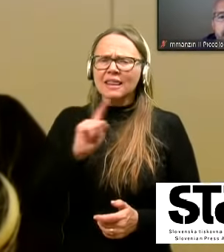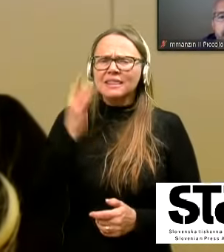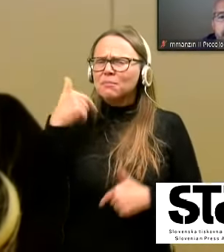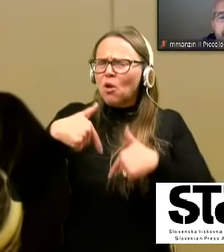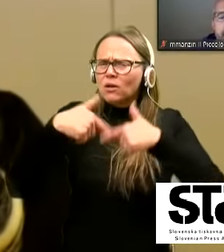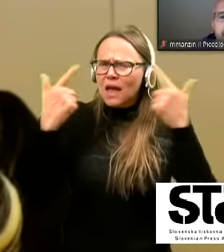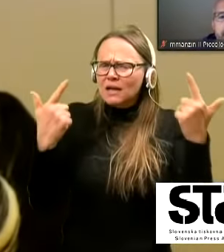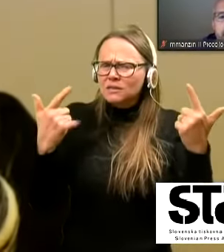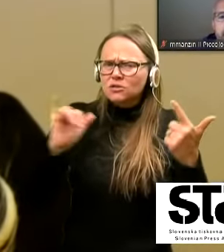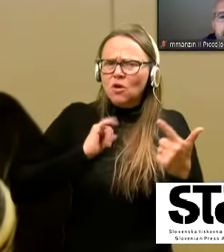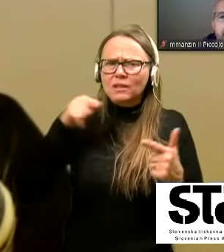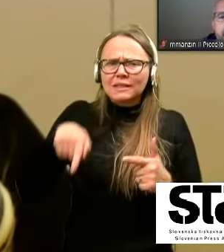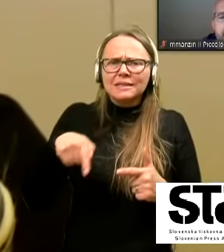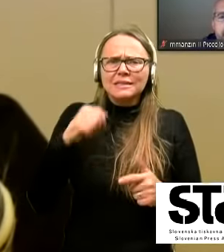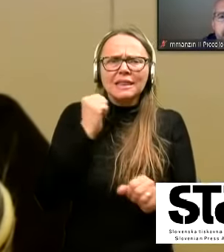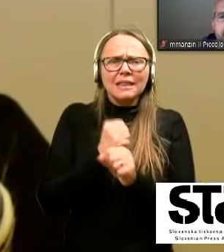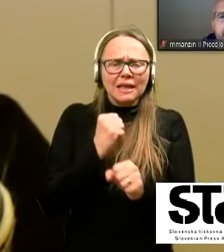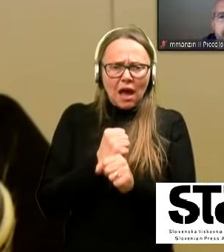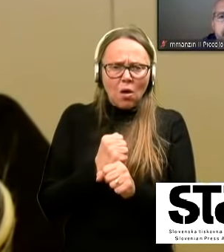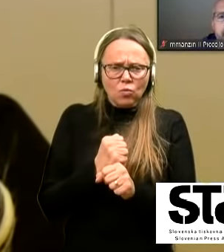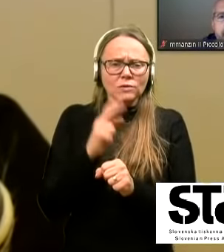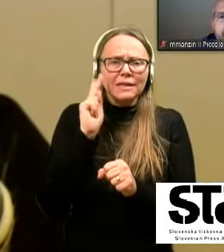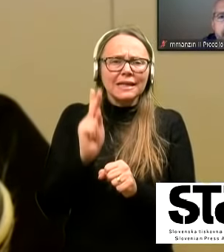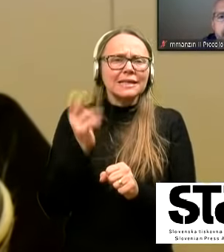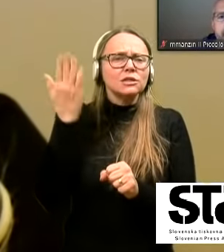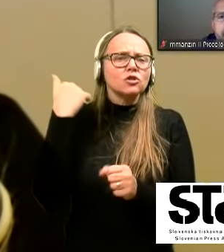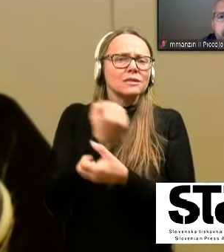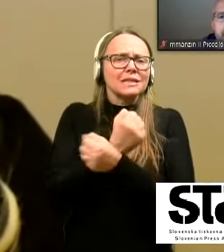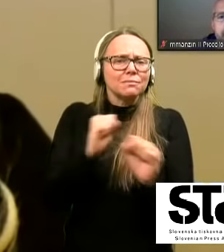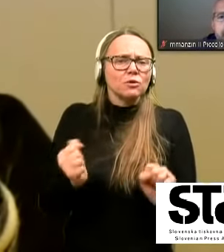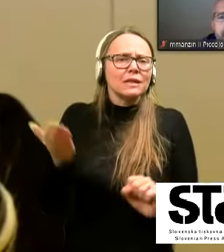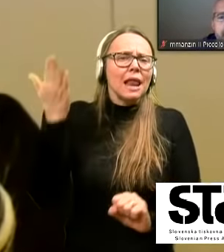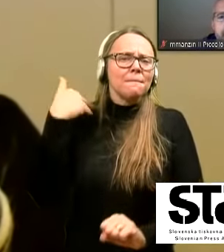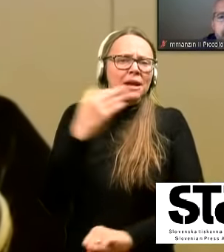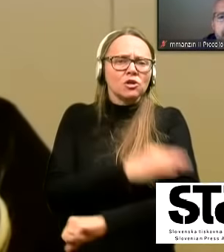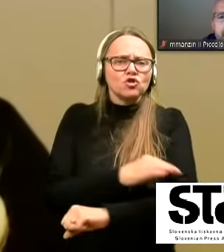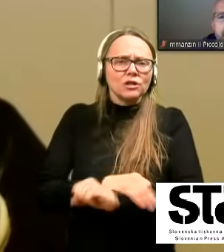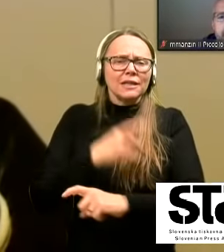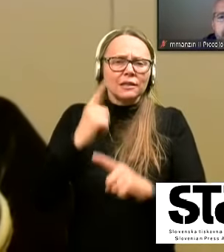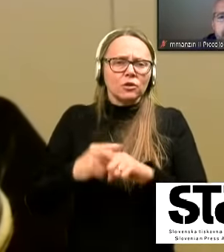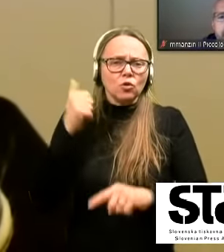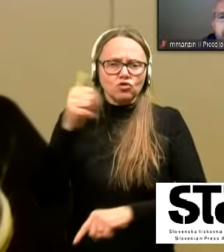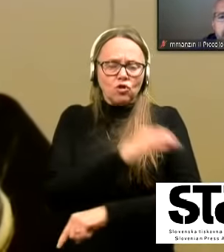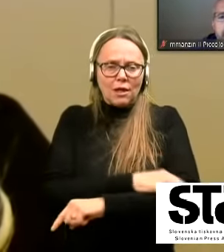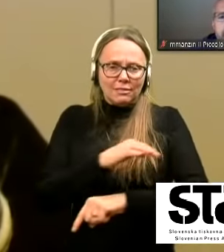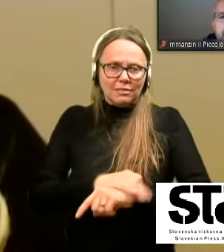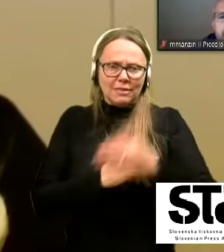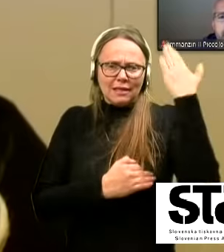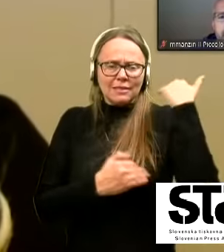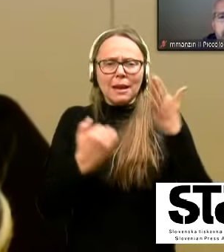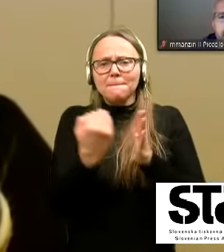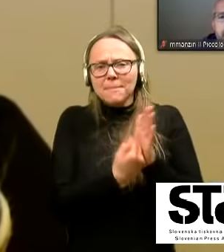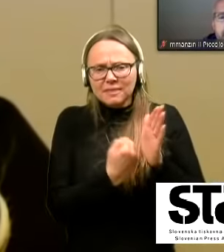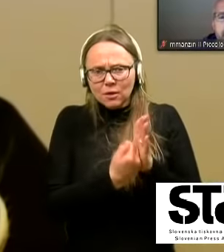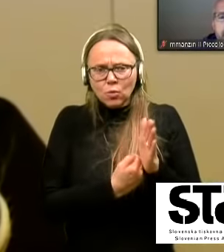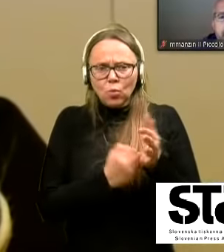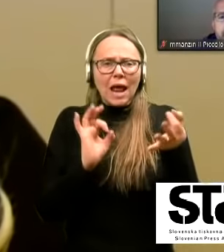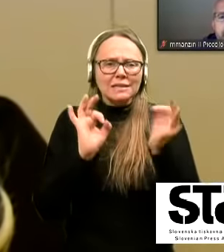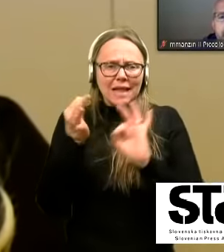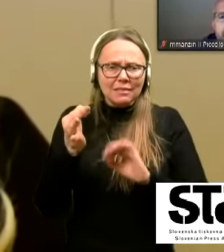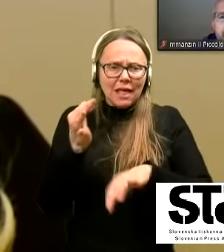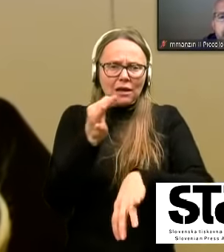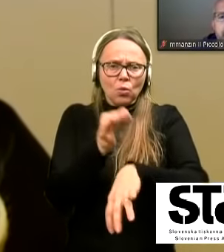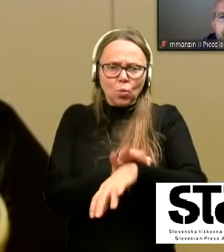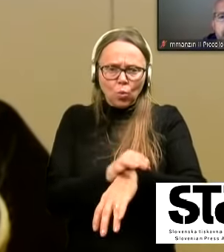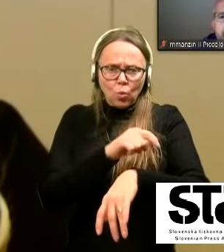jasno, tiste dejavnosti, ki so se sprostile prejšnji teden, torej točno en teden nazaj, kot pa ne vem, Pedi Kura, Zlatar, Neurari,